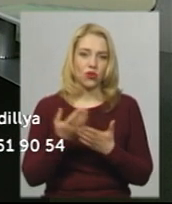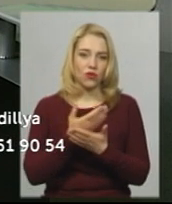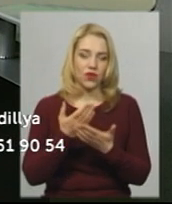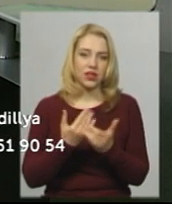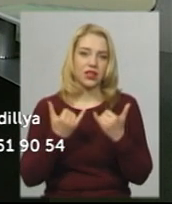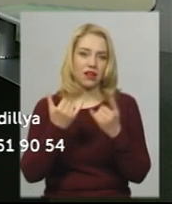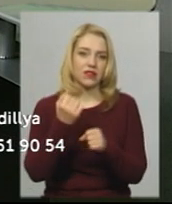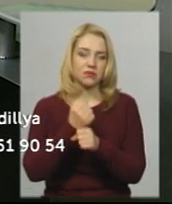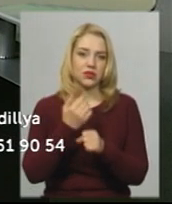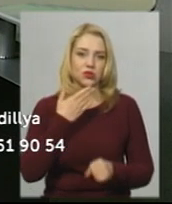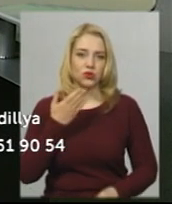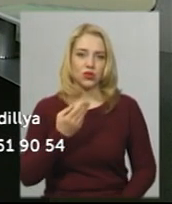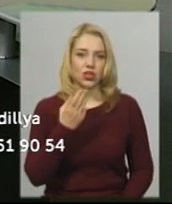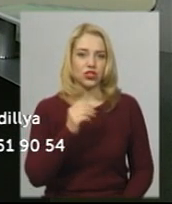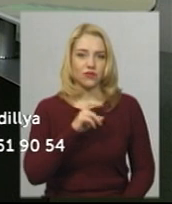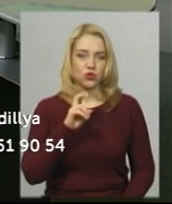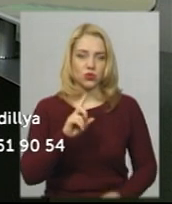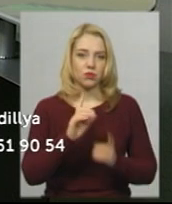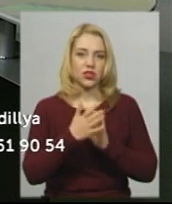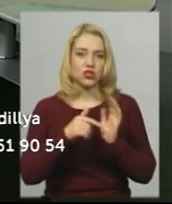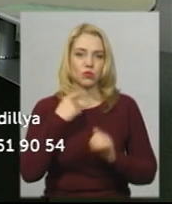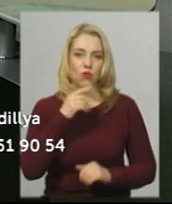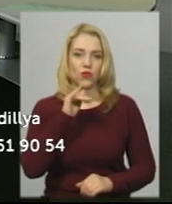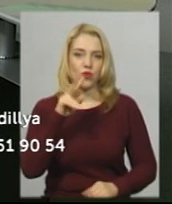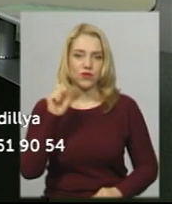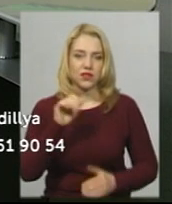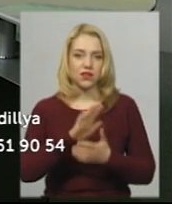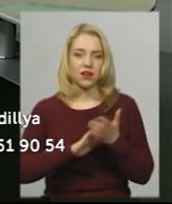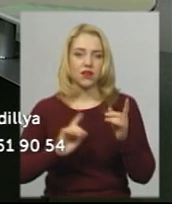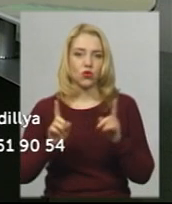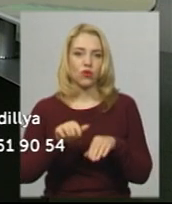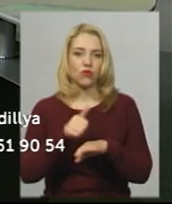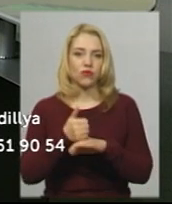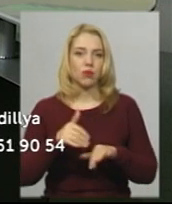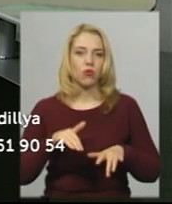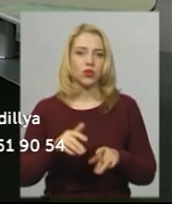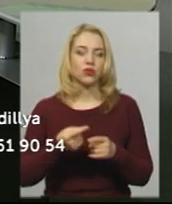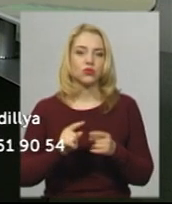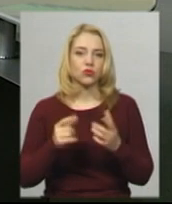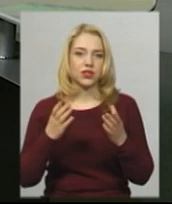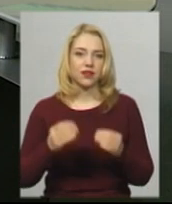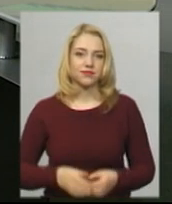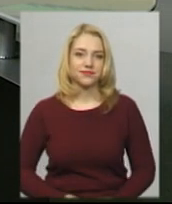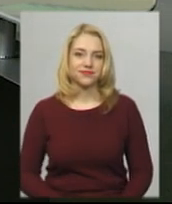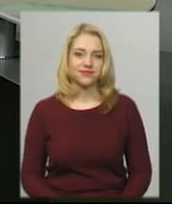ведуча Катерина Шевчук, на жест умову прикладає Оксана Фіновська. Далі коротко про головні події сьогодні.